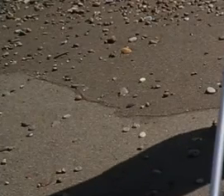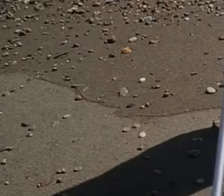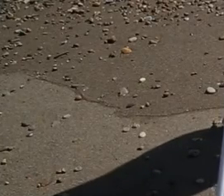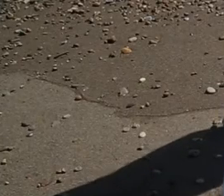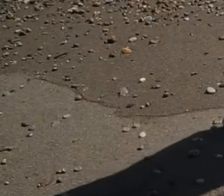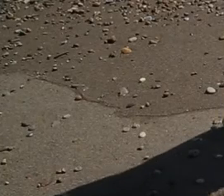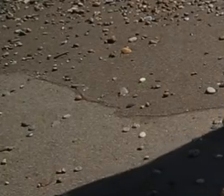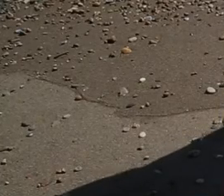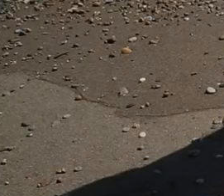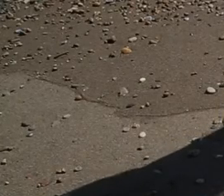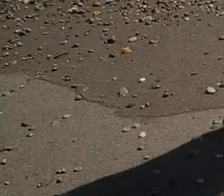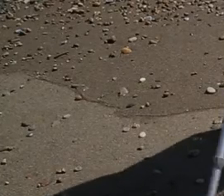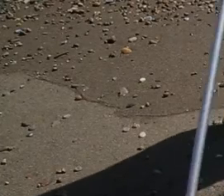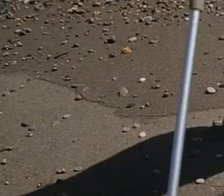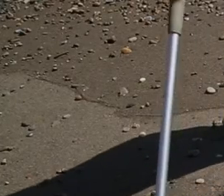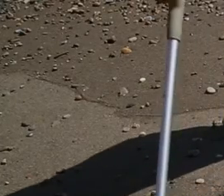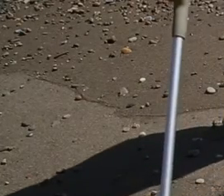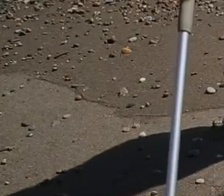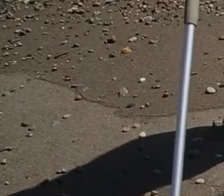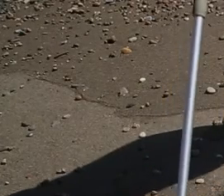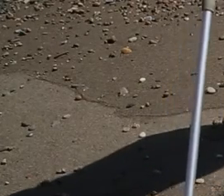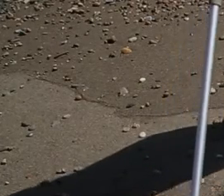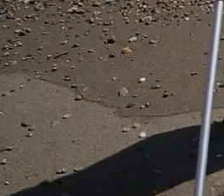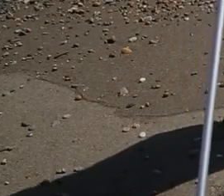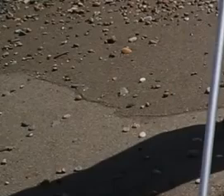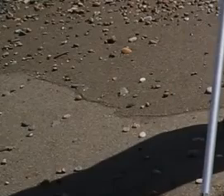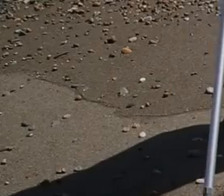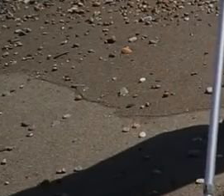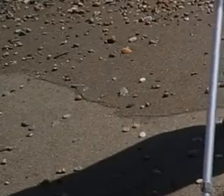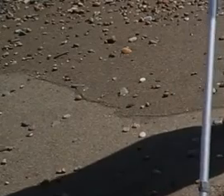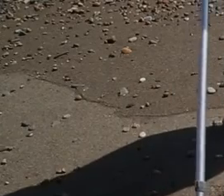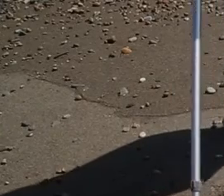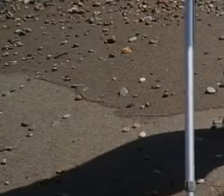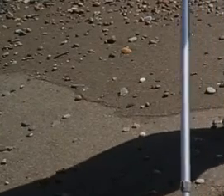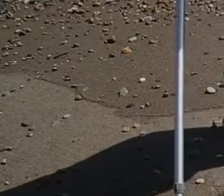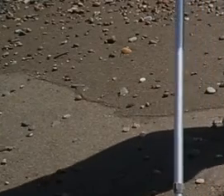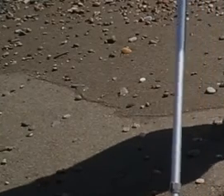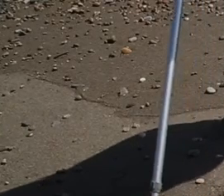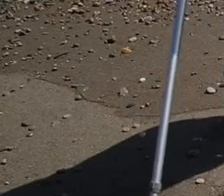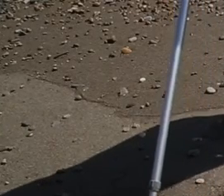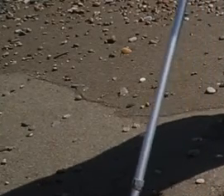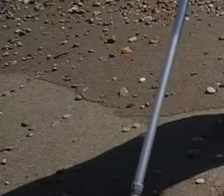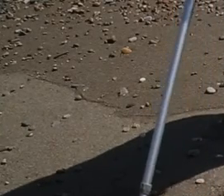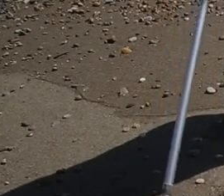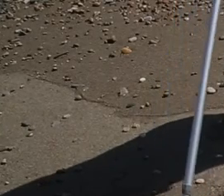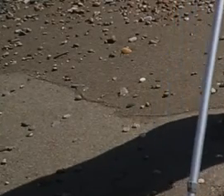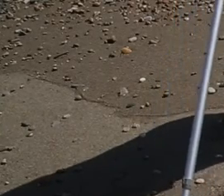gens handicapés et les personnes en situation d'handicap puissent vivre une vie décente.